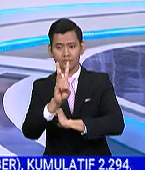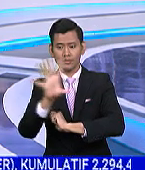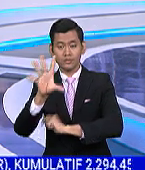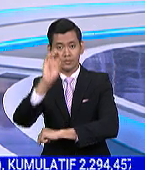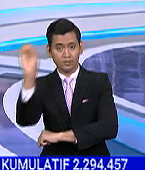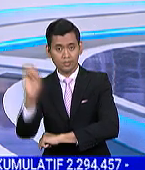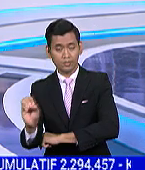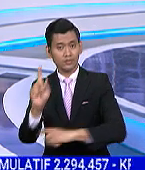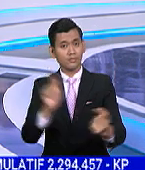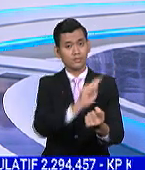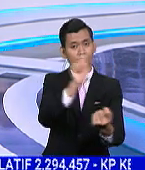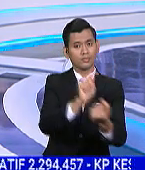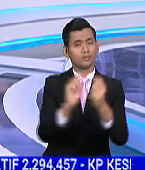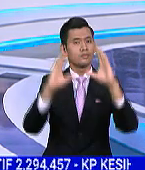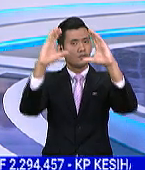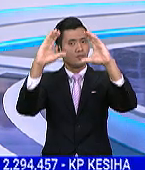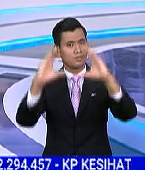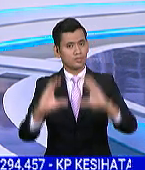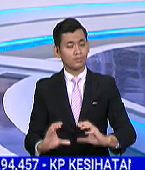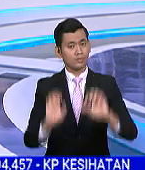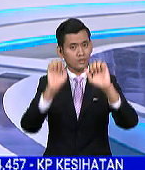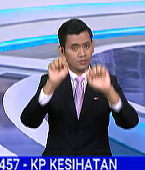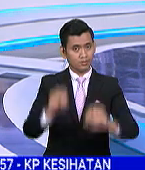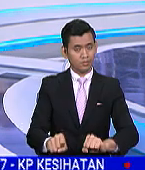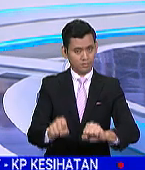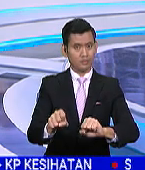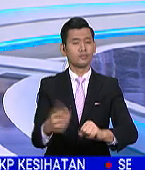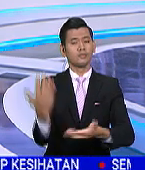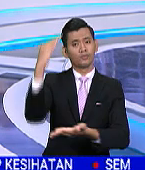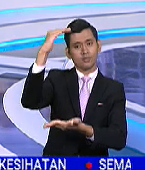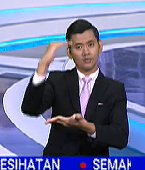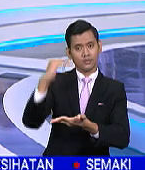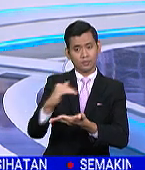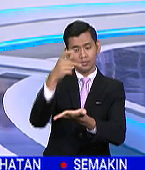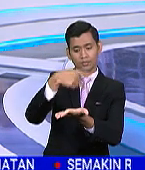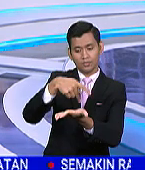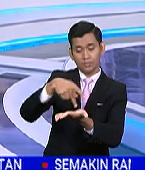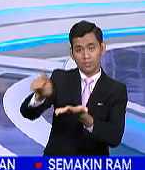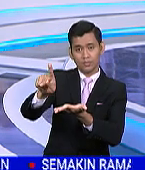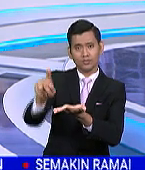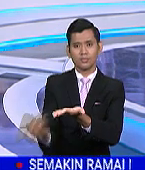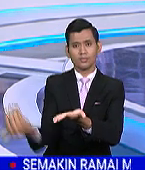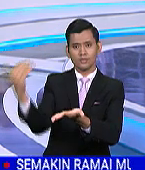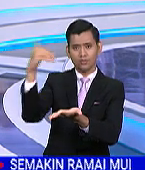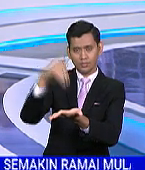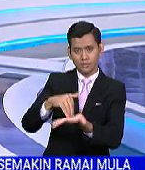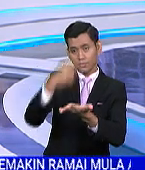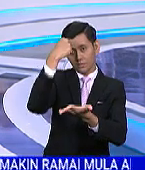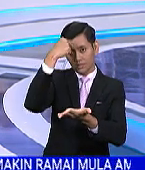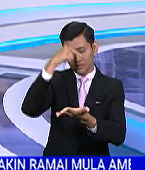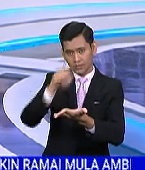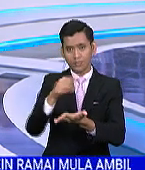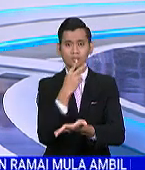wajar. Langkah tersebut akan menyediakan ruang fiskal tambahan yang diperlukan bagi mengukuhkan ekonomi domestik dan